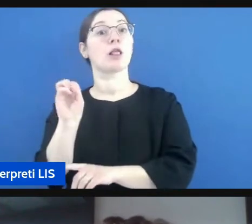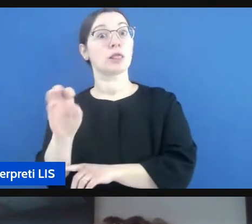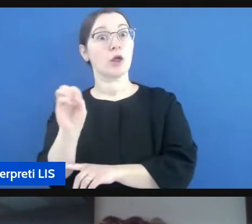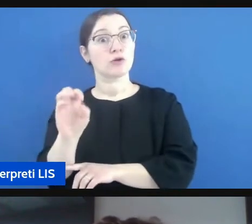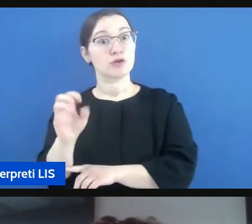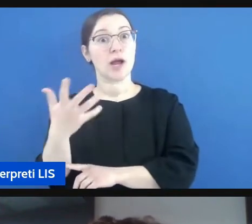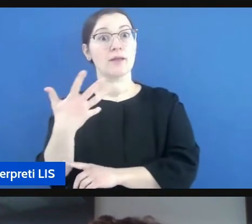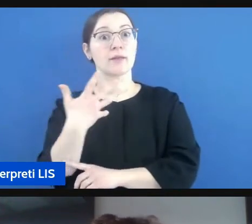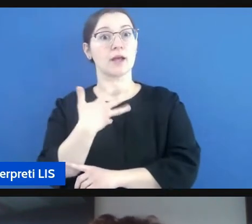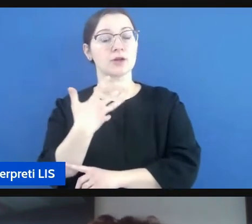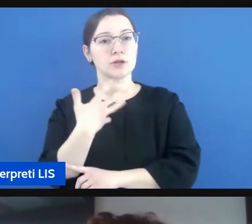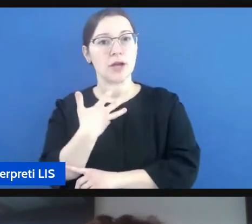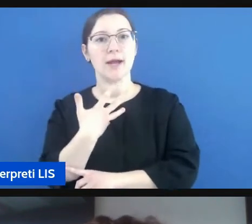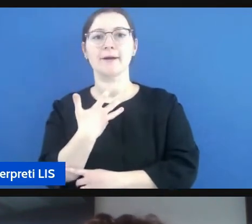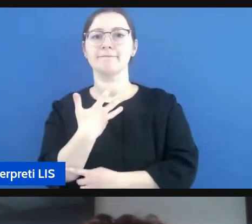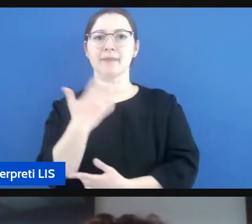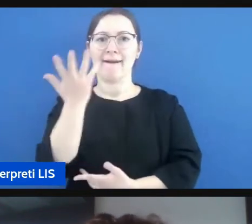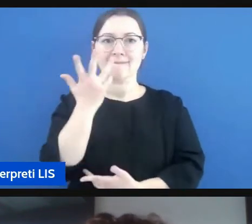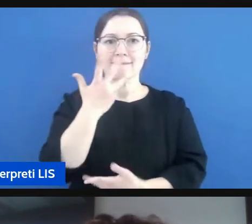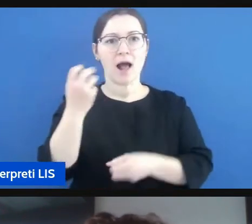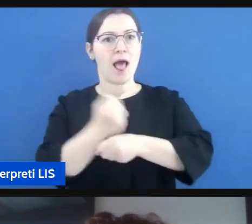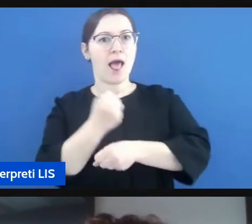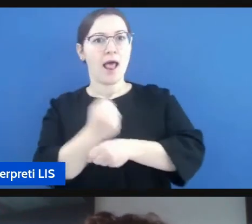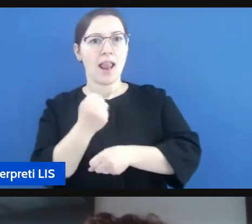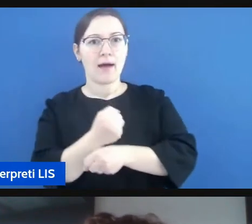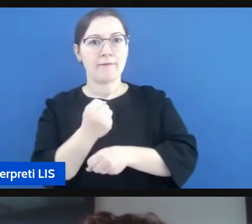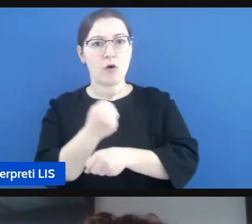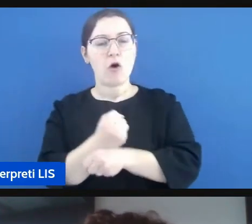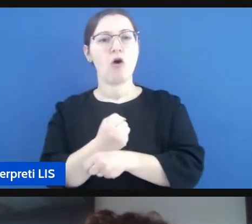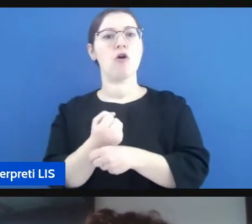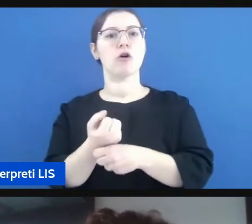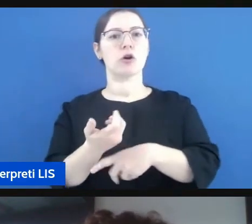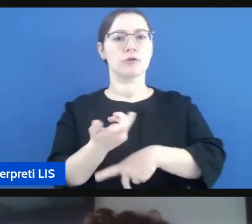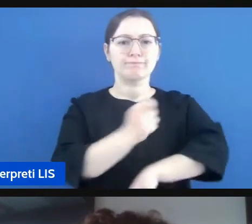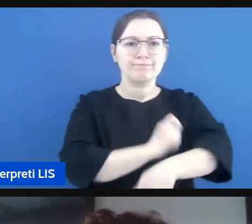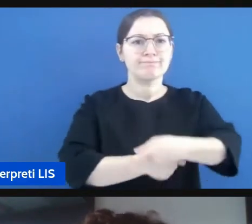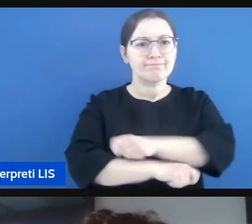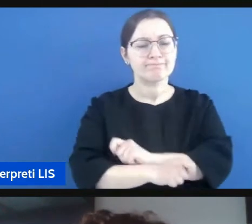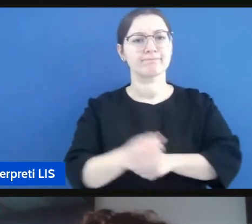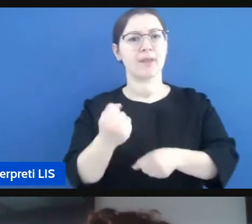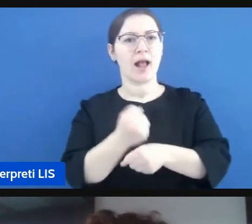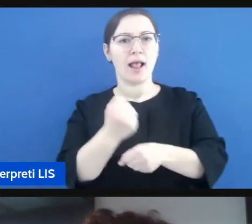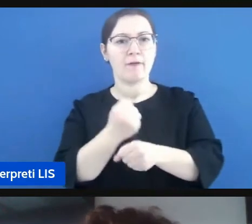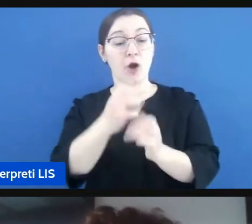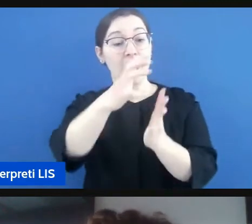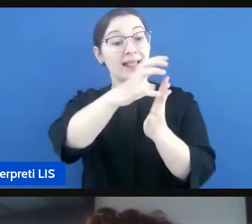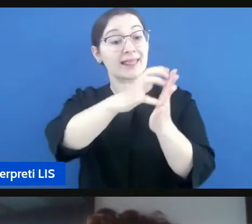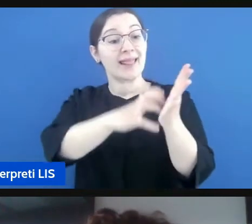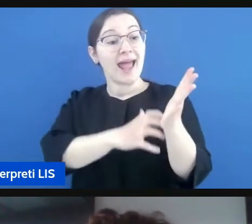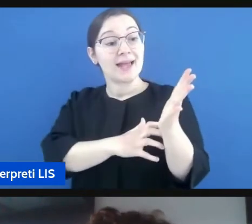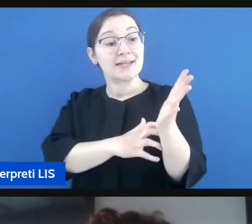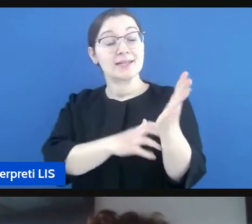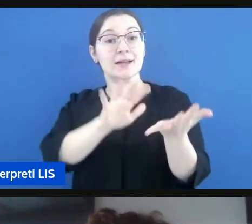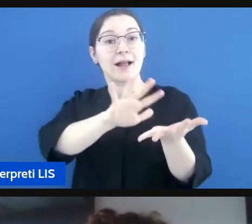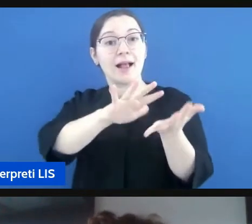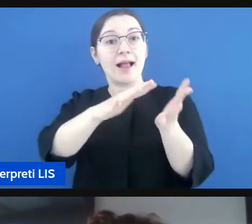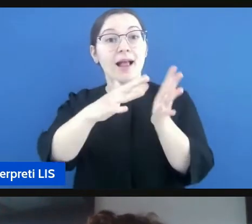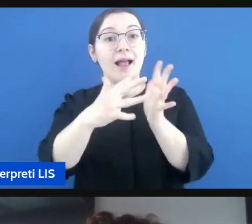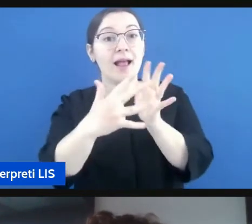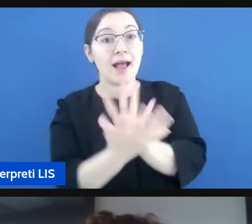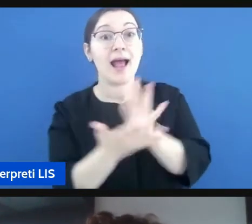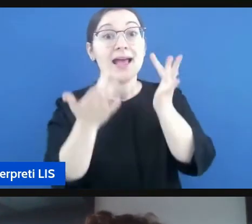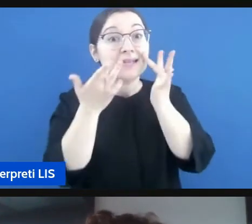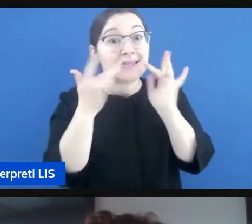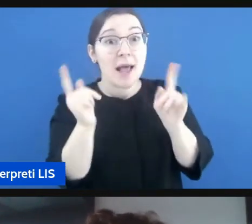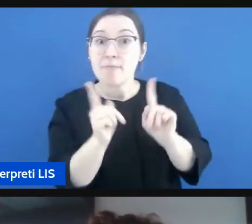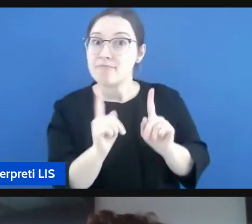volontà con grande disponibilità hanno riadattato i testi in modo non semplificato riadattato i